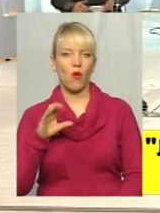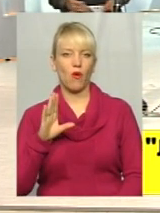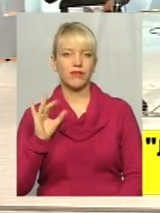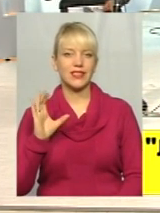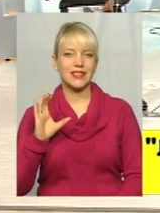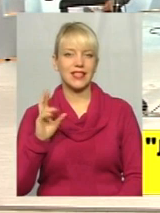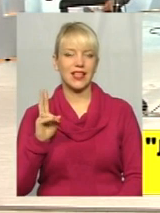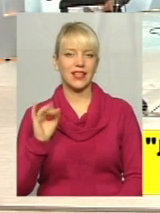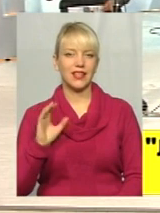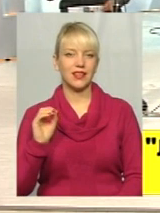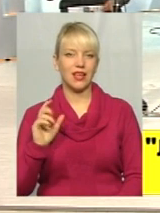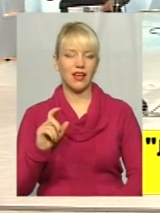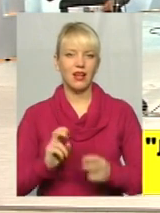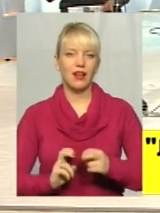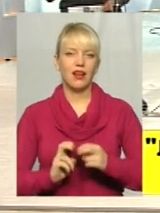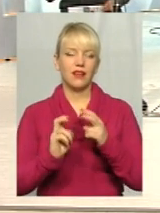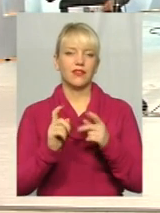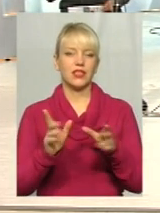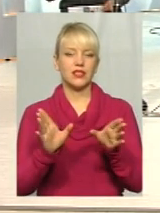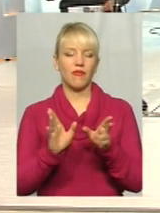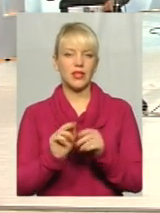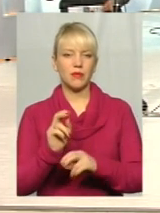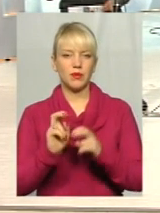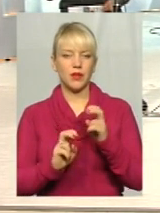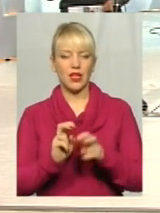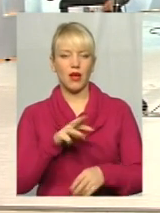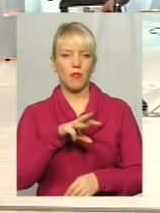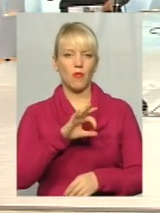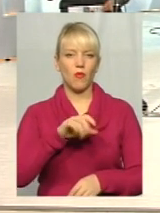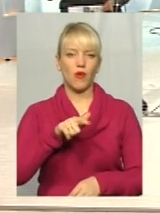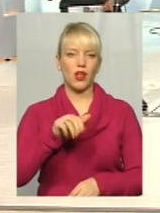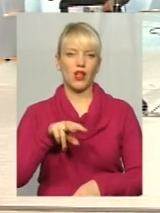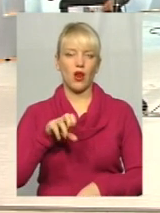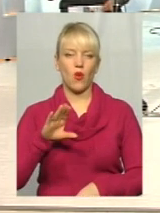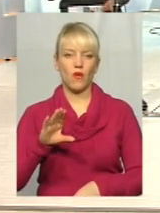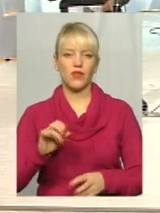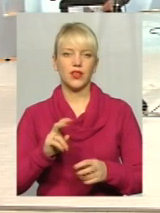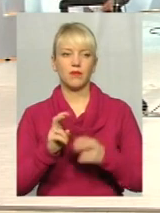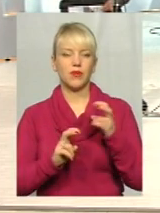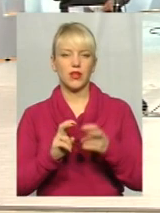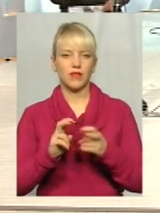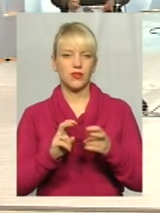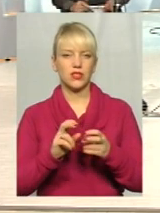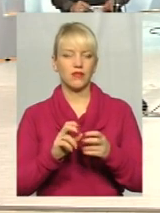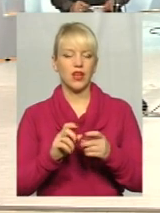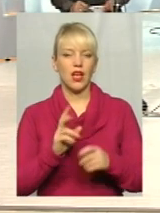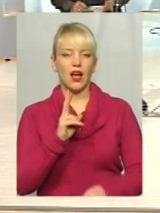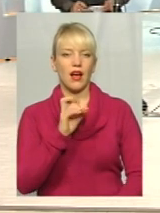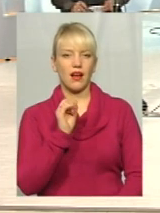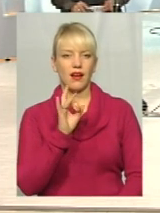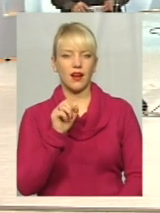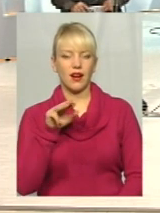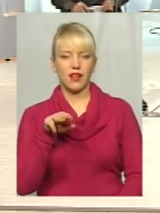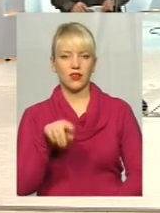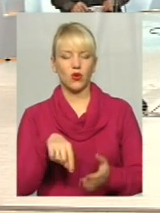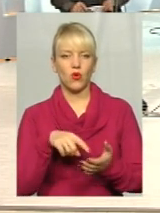совмістне підприємство Могиліво і производство на об'єдненні «Карат» под Києвом. Тобто це